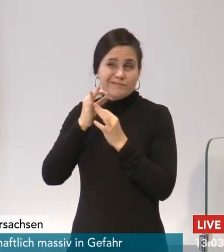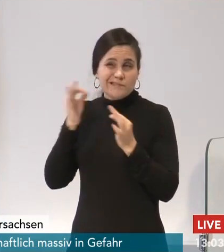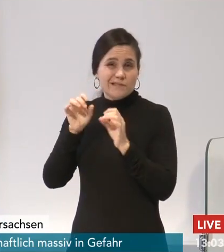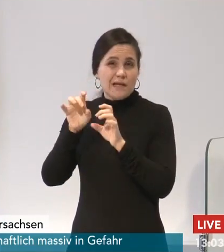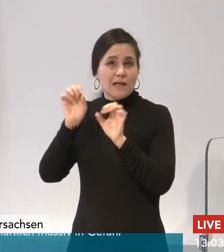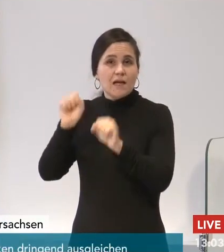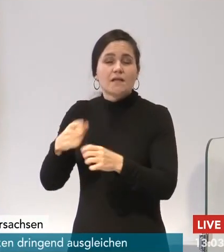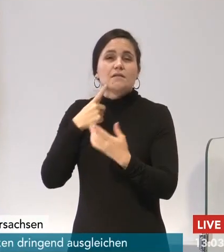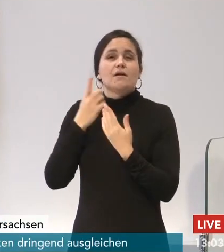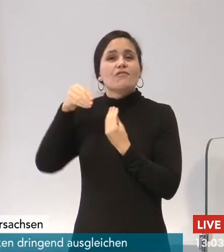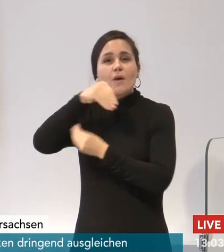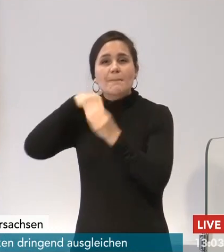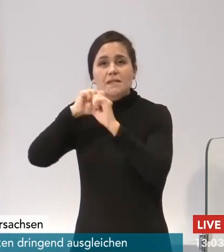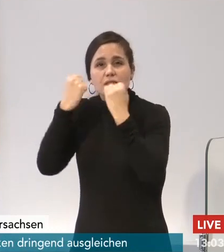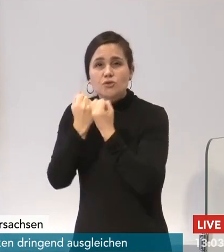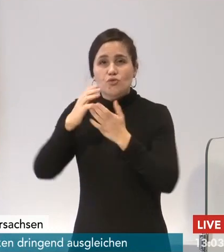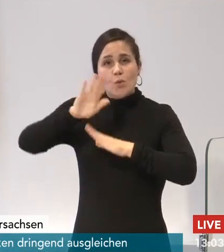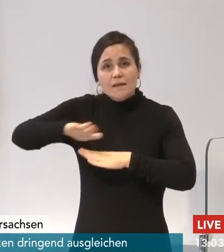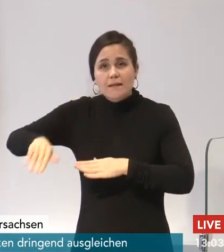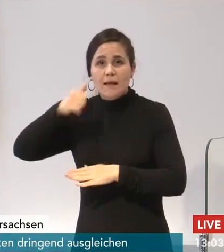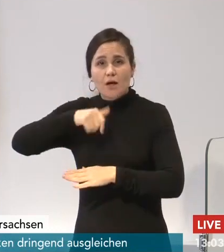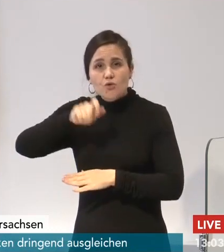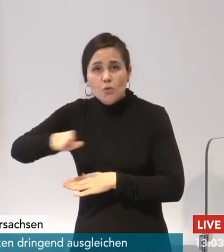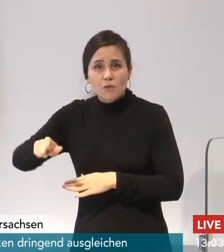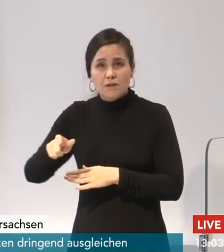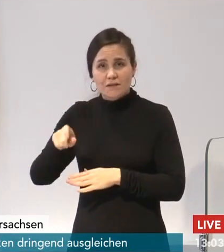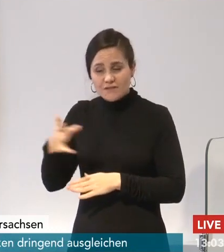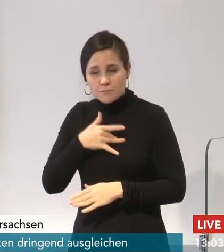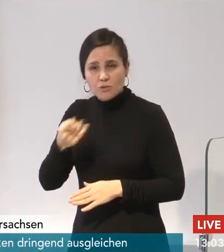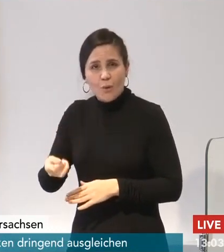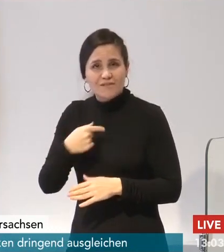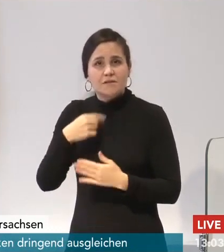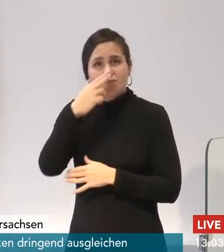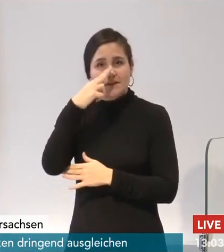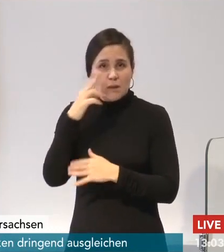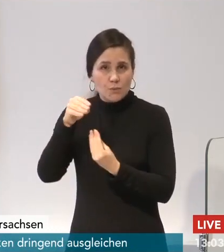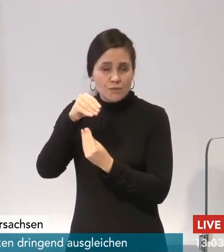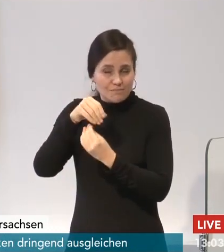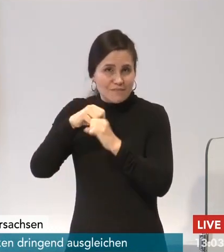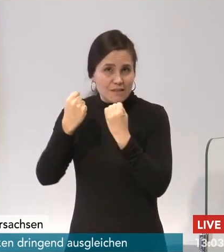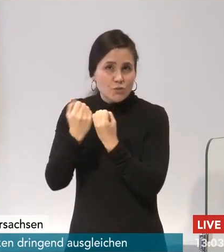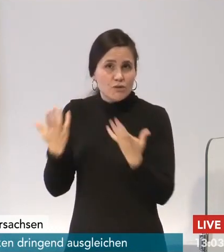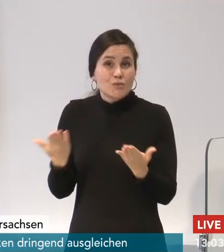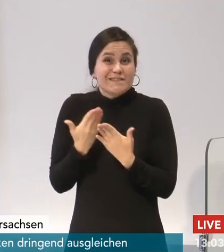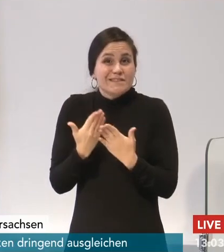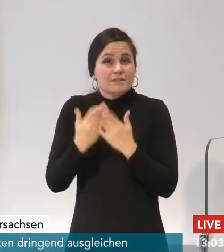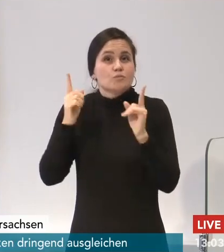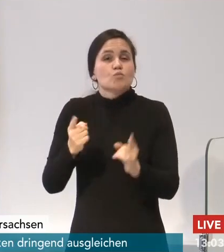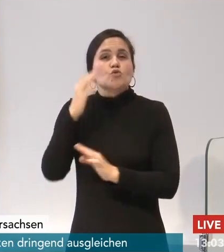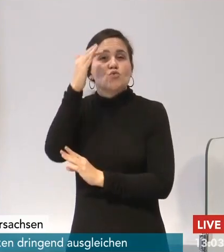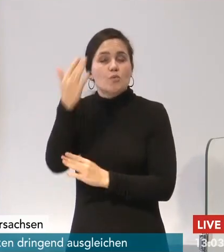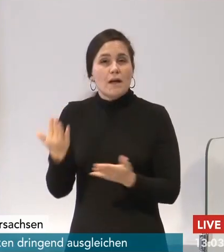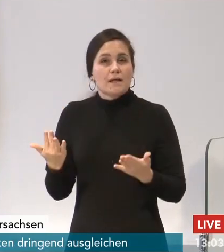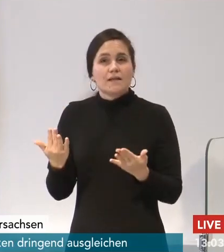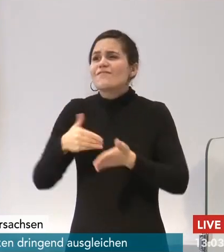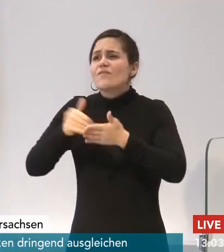Jugendlichen, um nur einige Beispiele zu nennen. Und überall dort stellt sich die Frage, wie kann es eigentlich weitergehen?